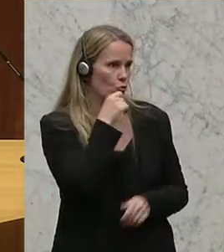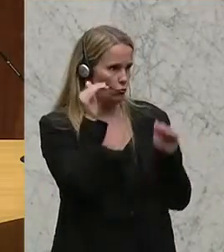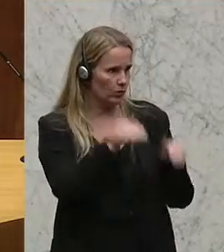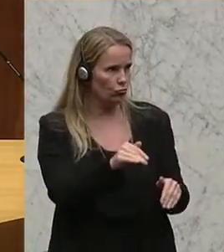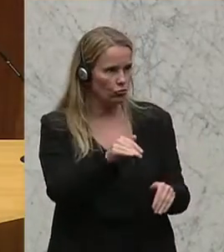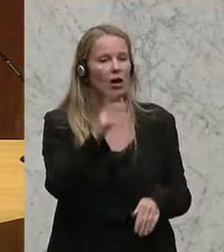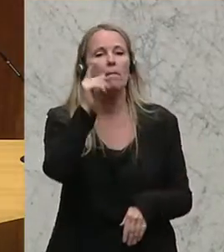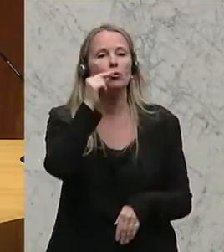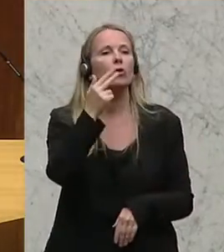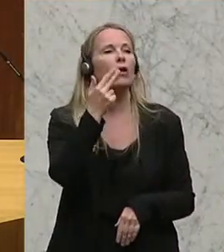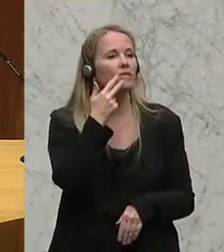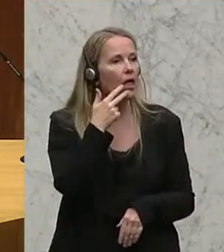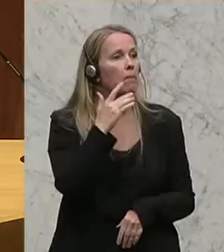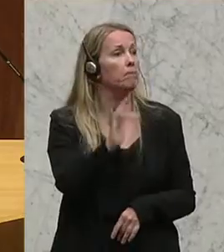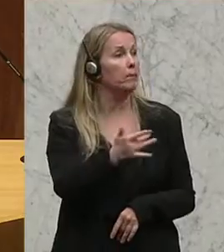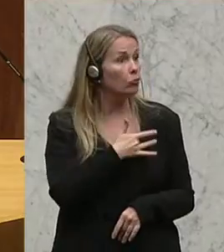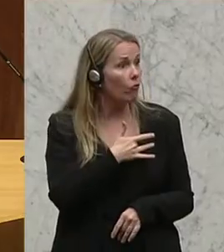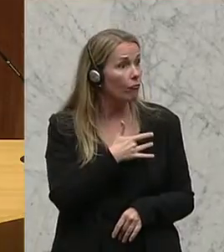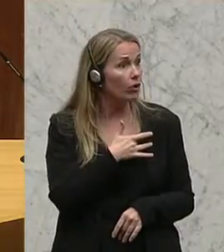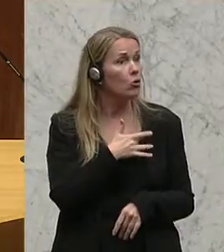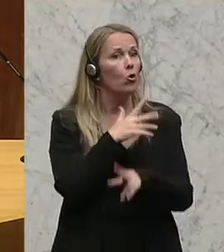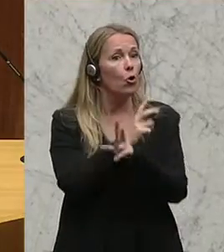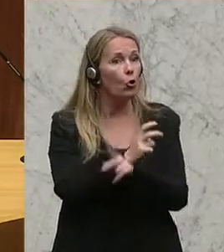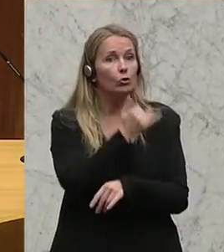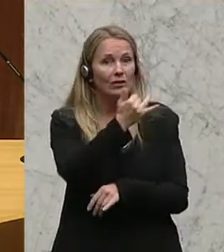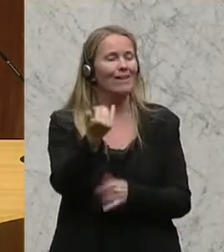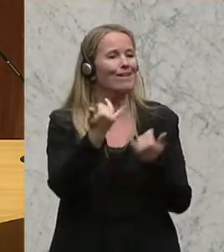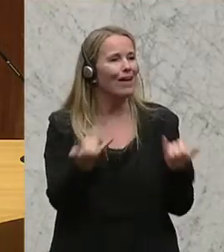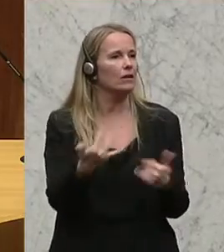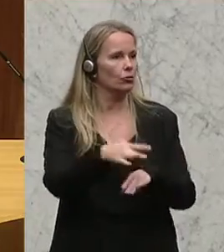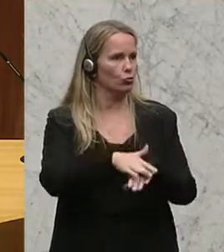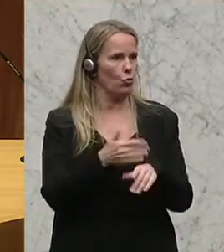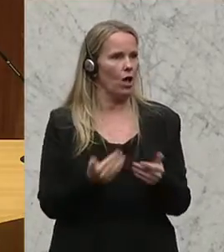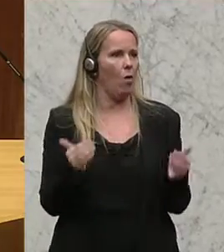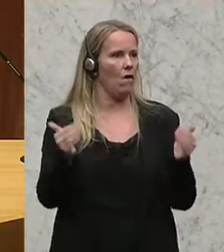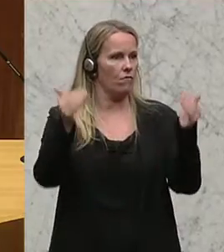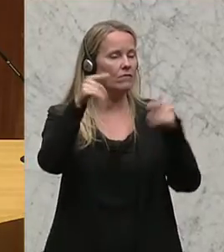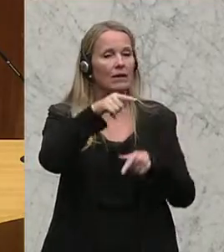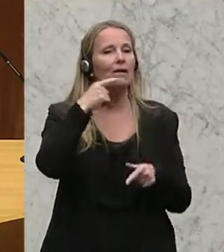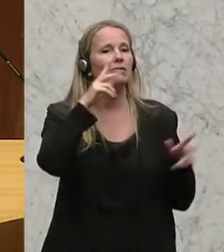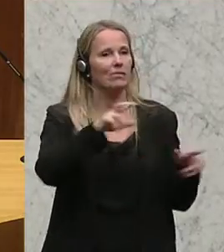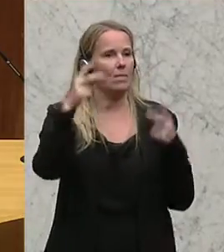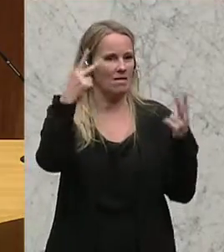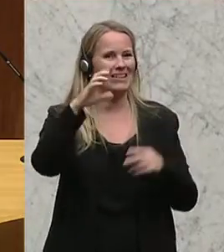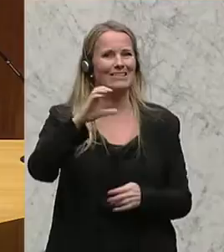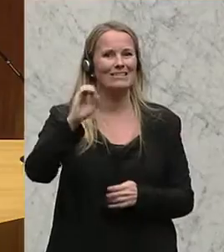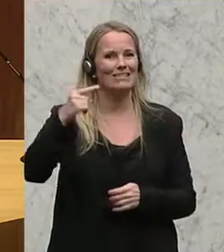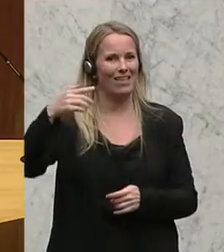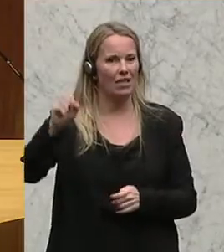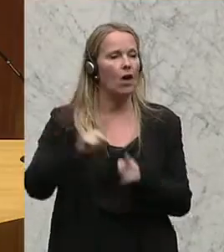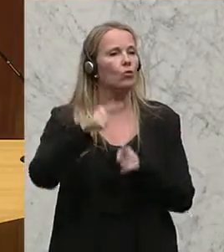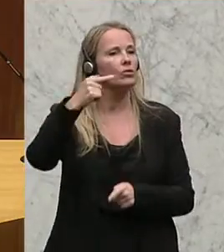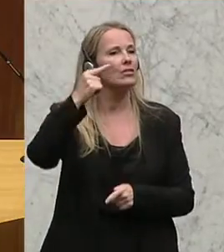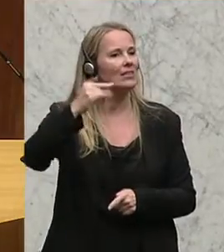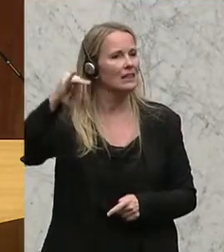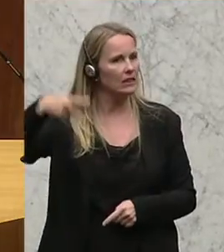der Strecke bleibt aber hier der österreichische Konsument. Und das ist jeden Tag mehr spürbar. Und jetzt kommen wir zum wichtigen Thema, nämlich CETA und DITIB.